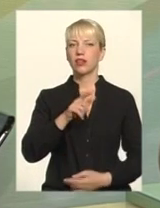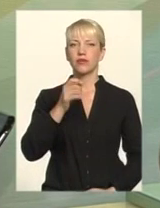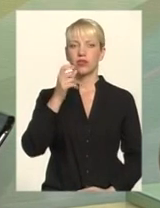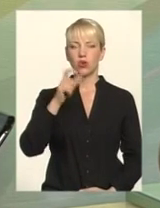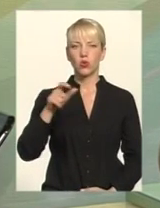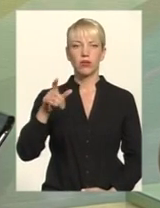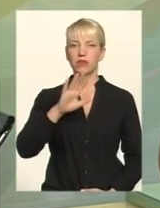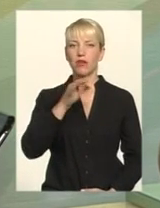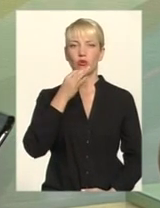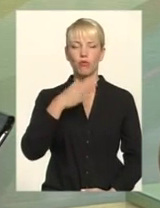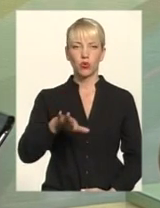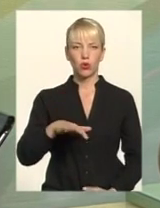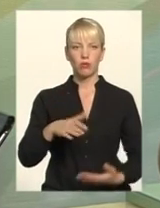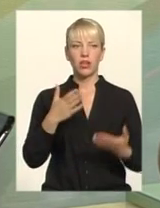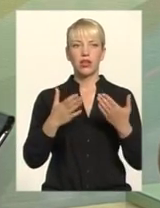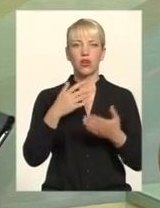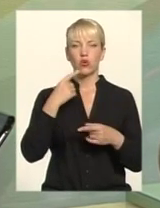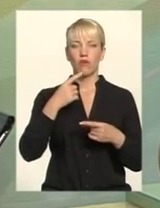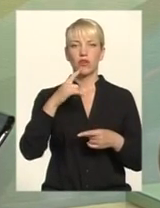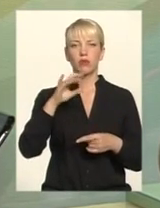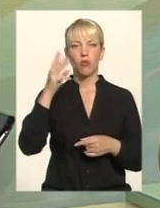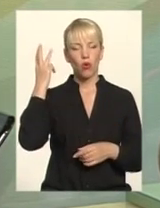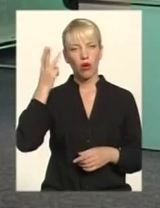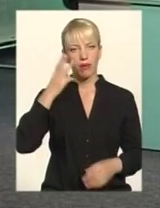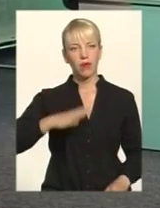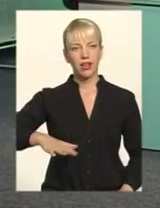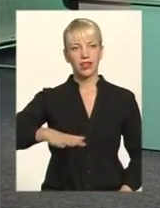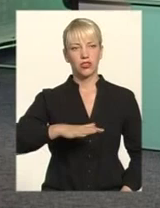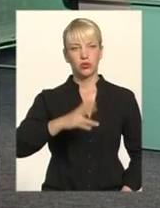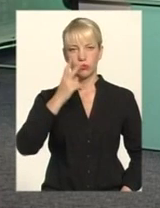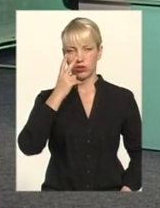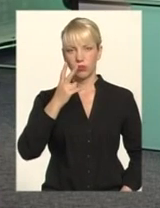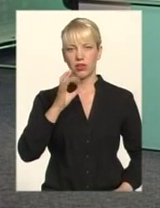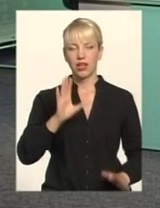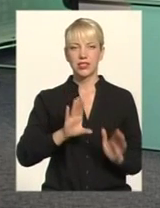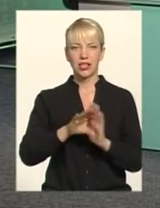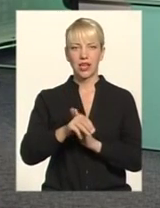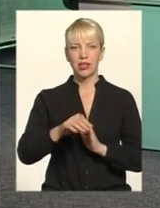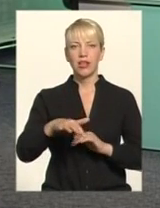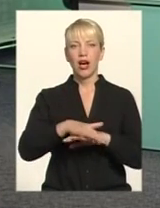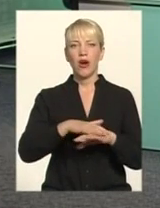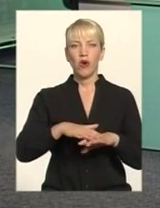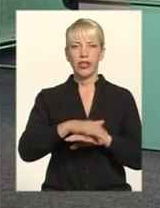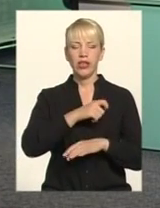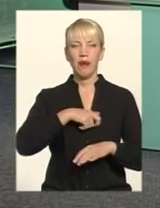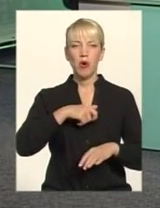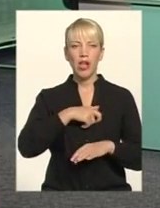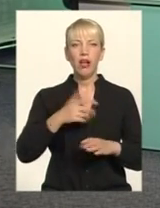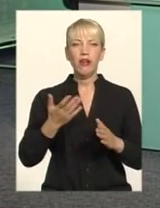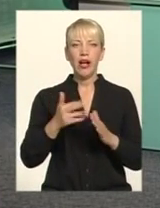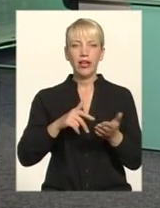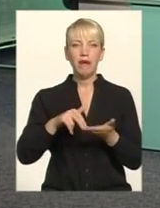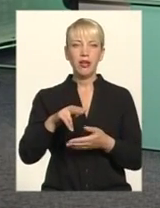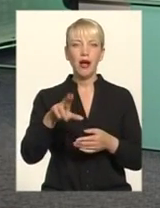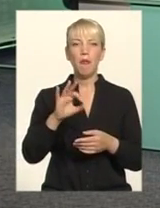Тому що, якщо ми візьмемо нашу славну Хмельниччину, подивимося на склад народних депутатів Які пройшли по мажоритарних округах, де